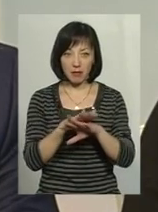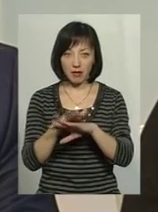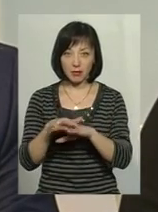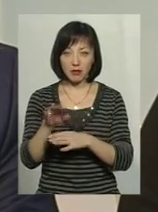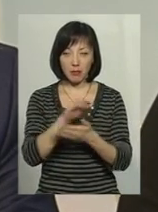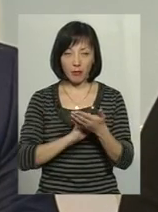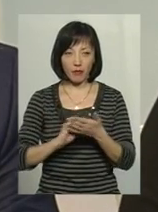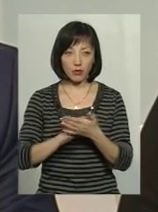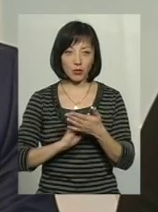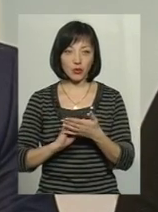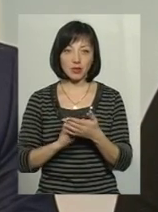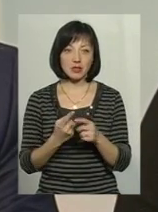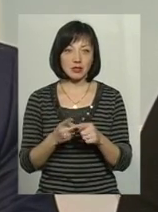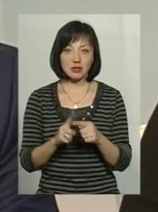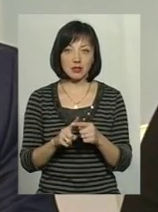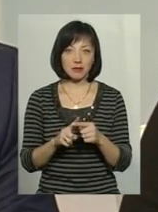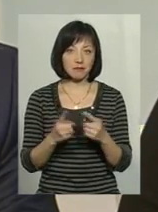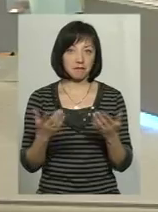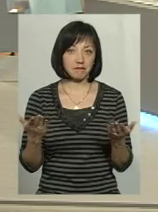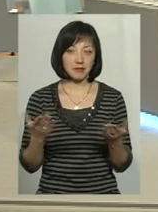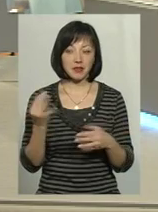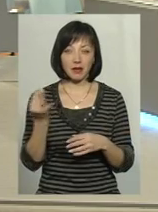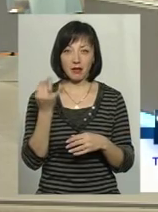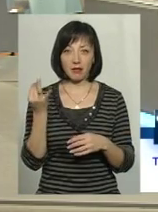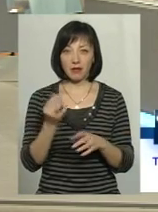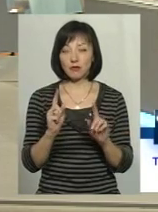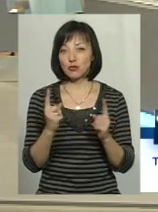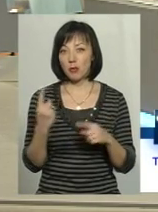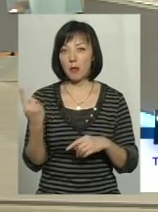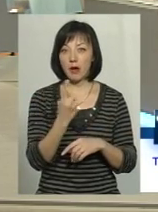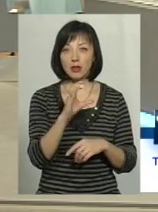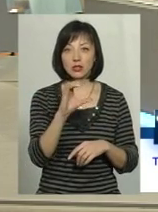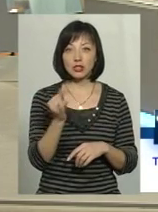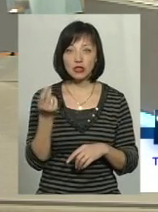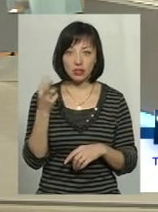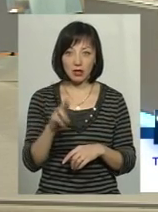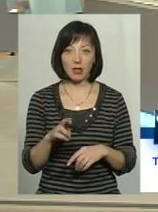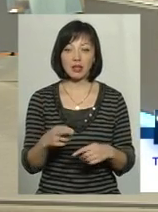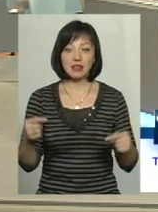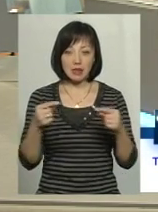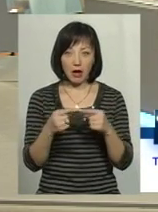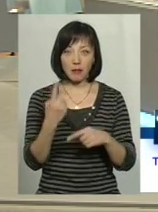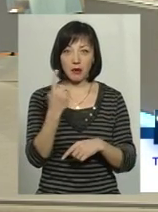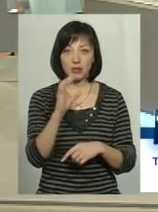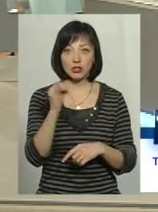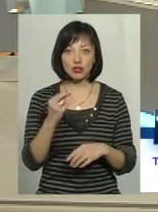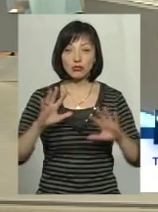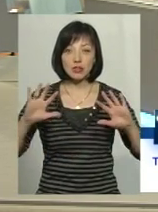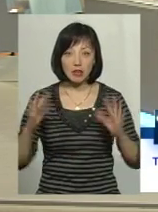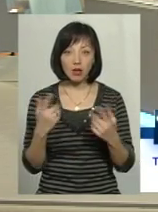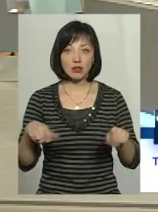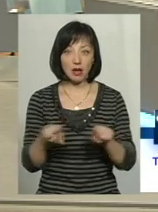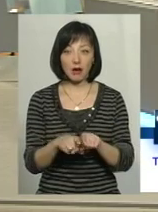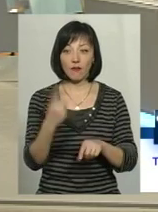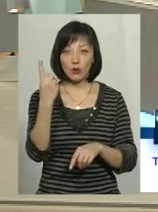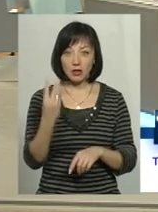повторююся, і це себе любого зацікавило, чому це 1 січня, іменно 1 січня, що сталося таке, що в